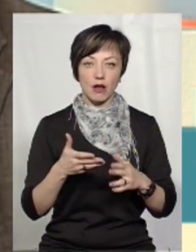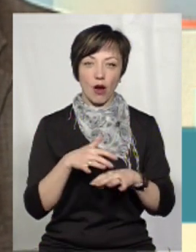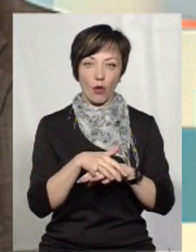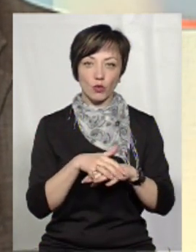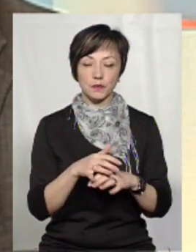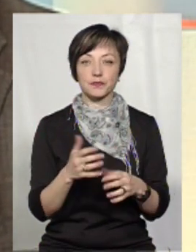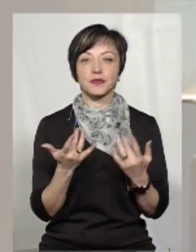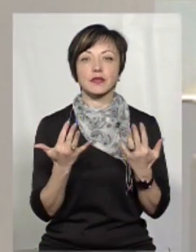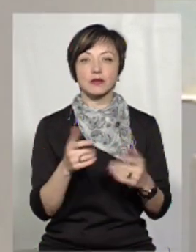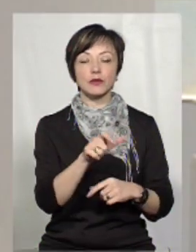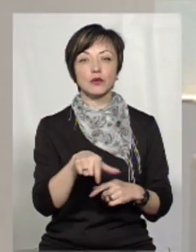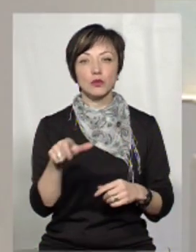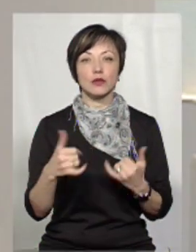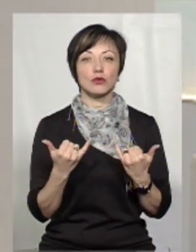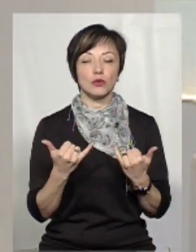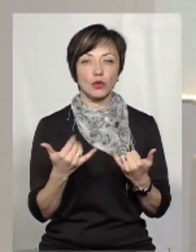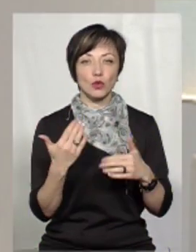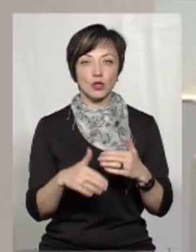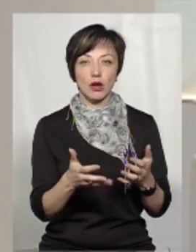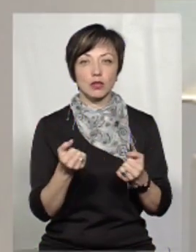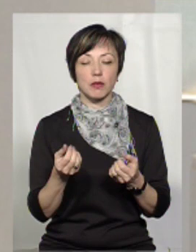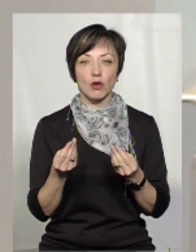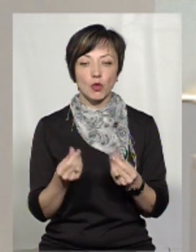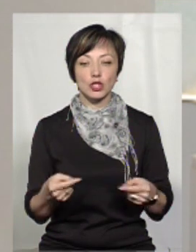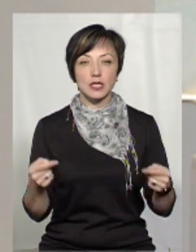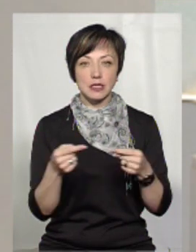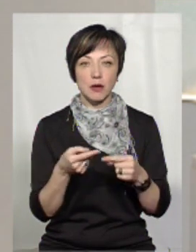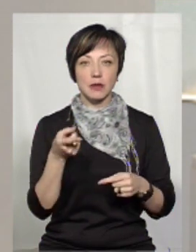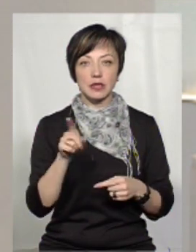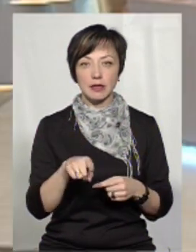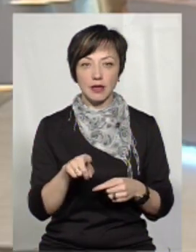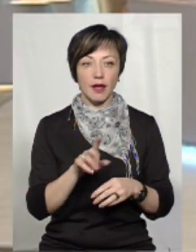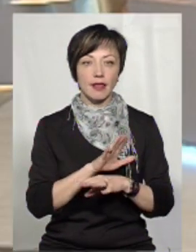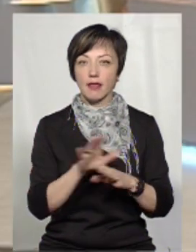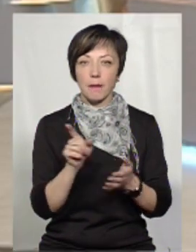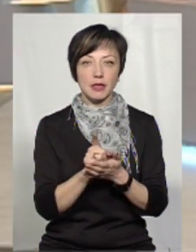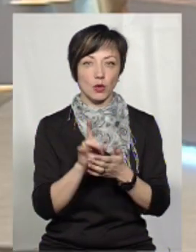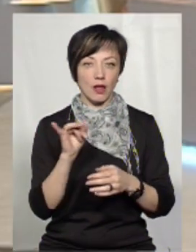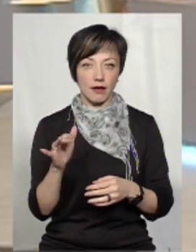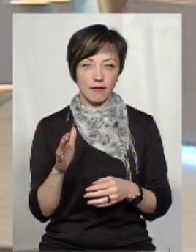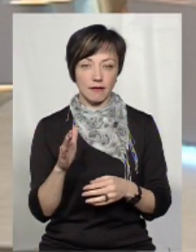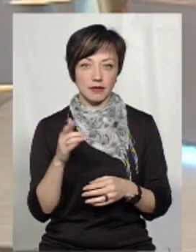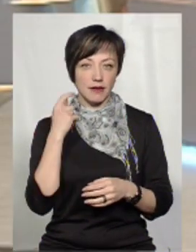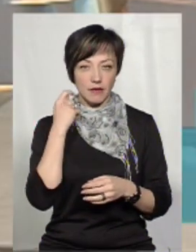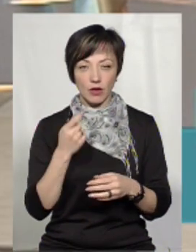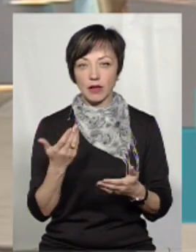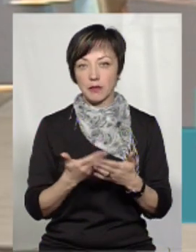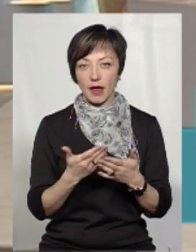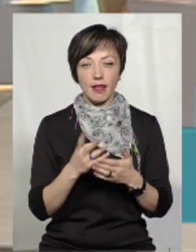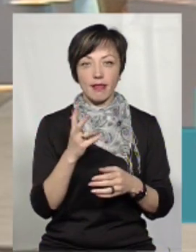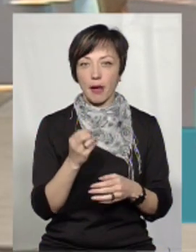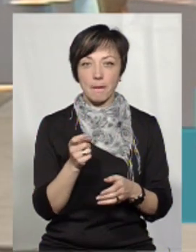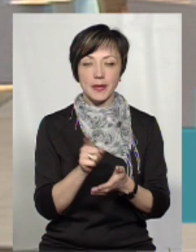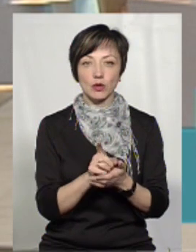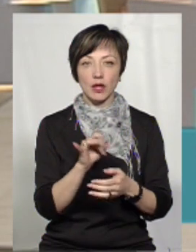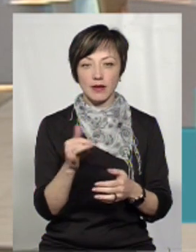субсидіантів. Скільки людей сьогодні вже отримали кошти, саме тих непенсіонерів? Якщо ми говоримо про непенсіонерів,